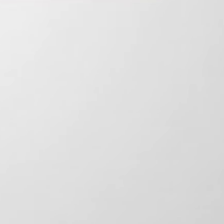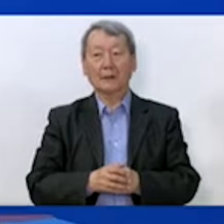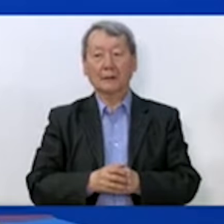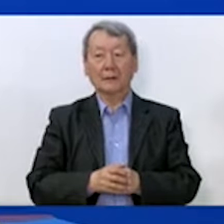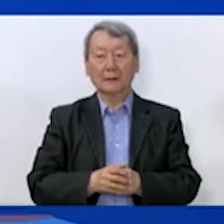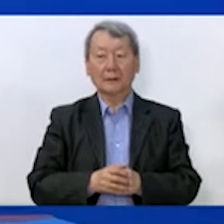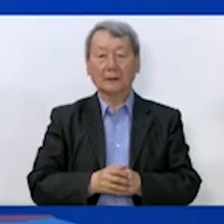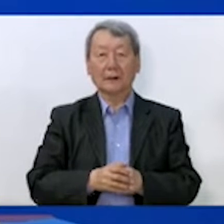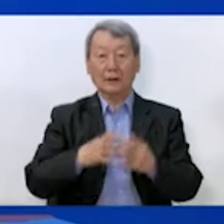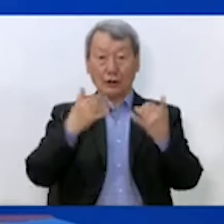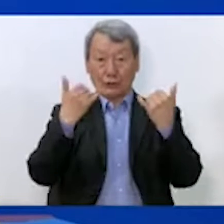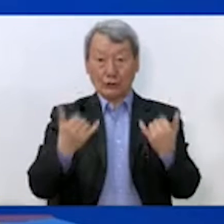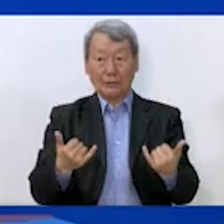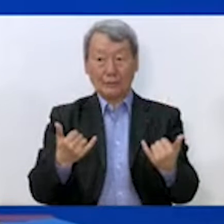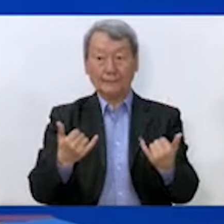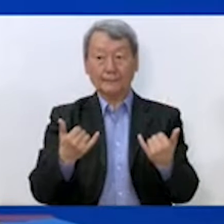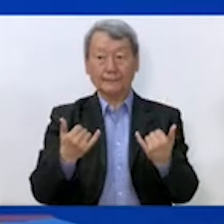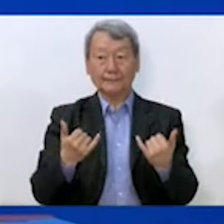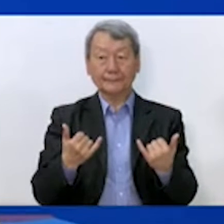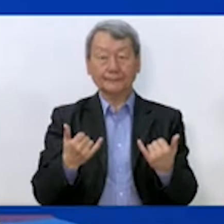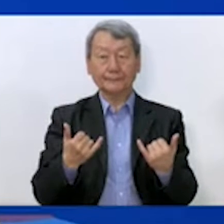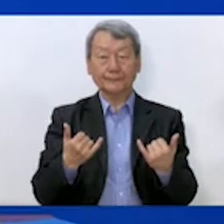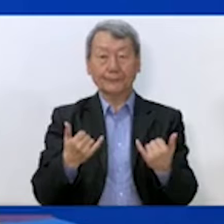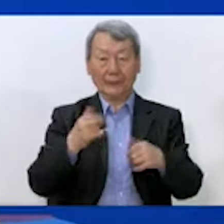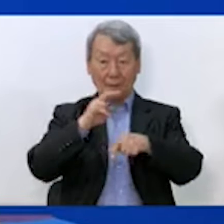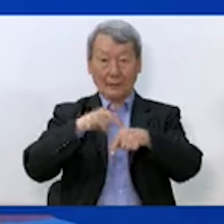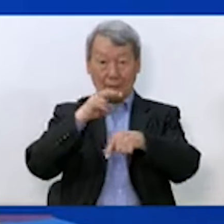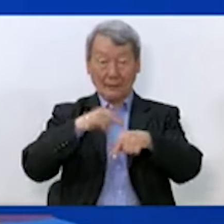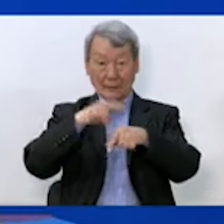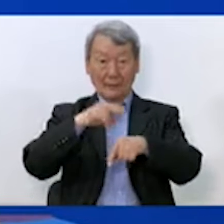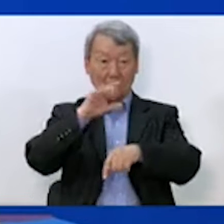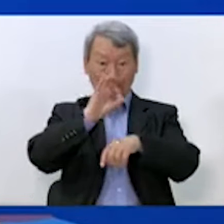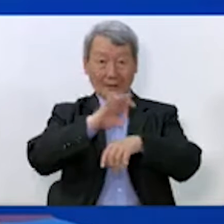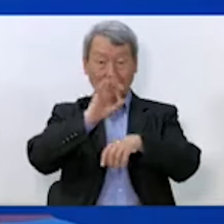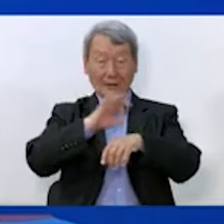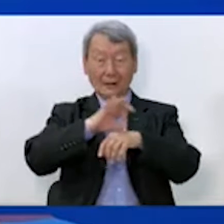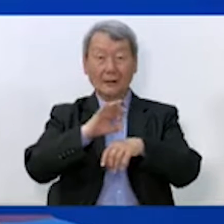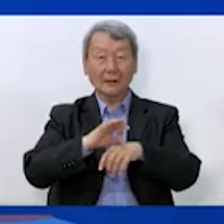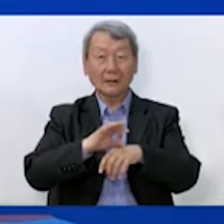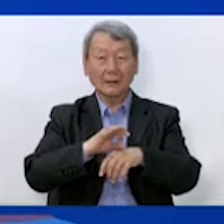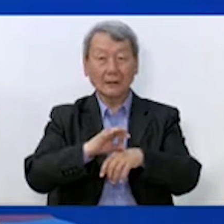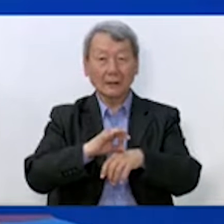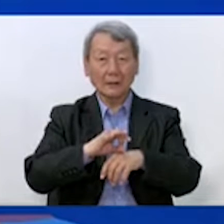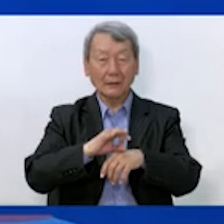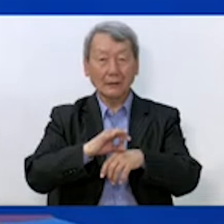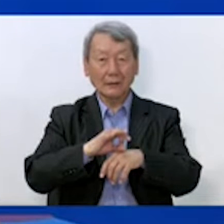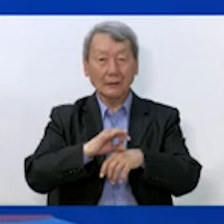В настоящее время у сотрудников силовых структур было зарегистрировано